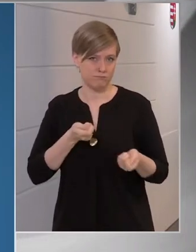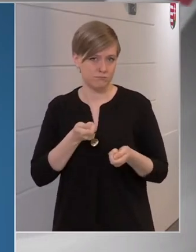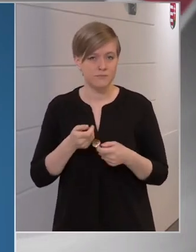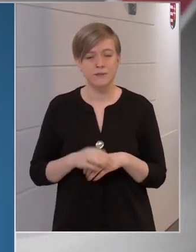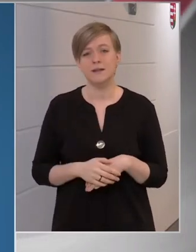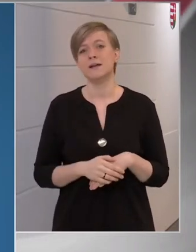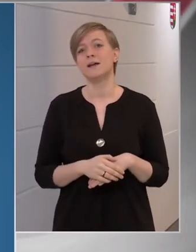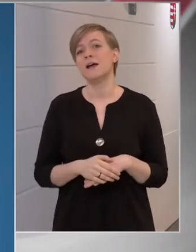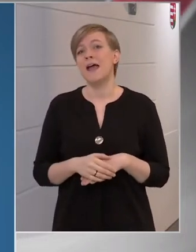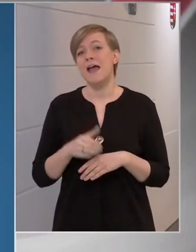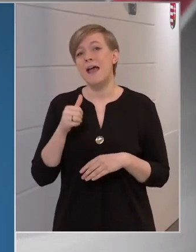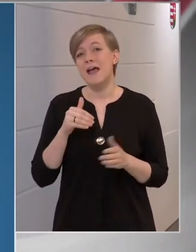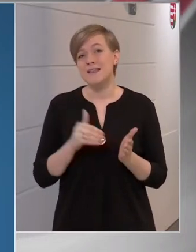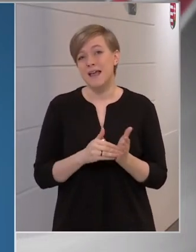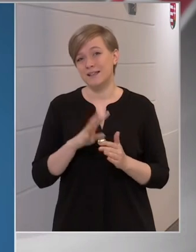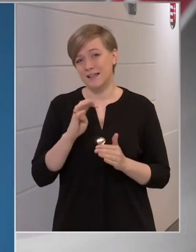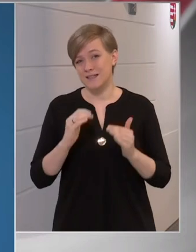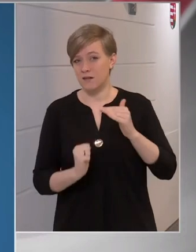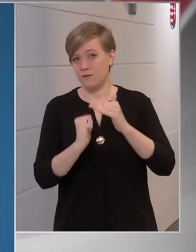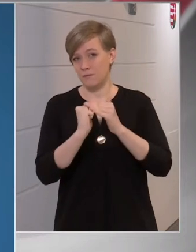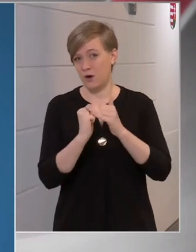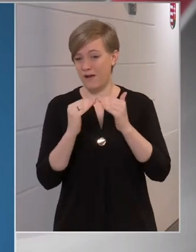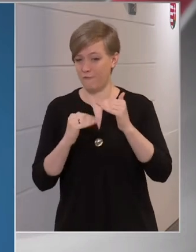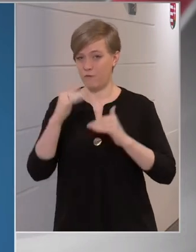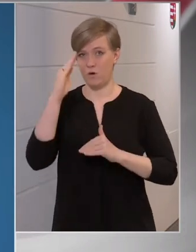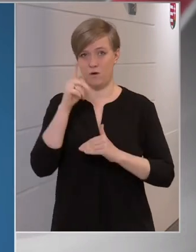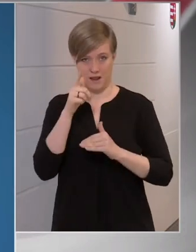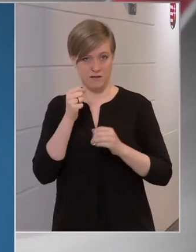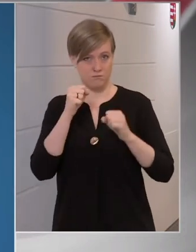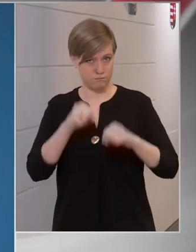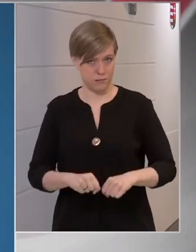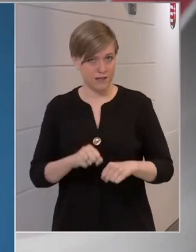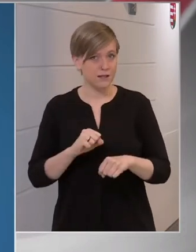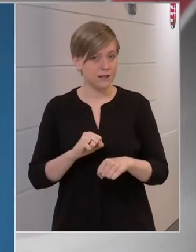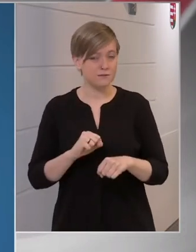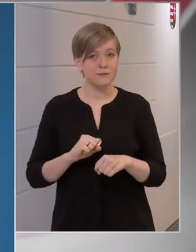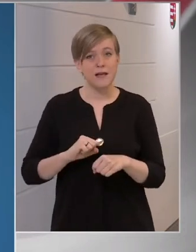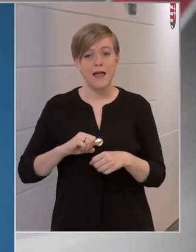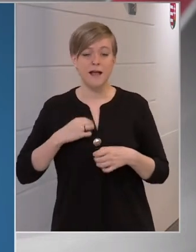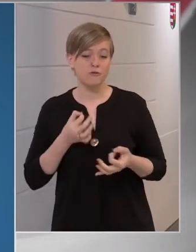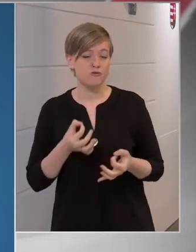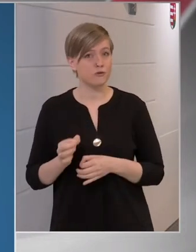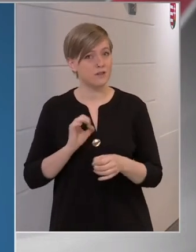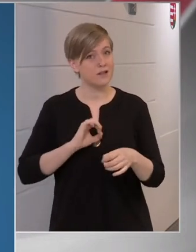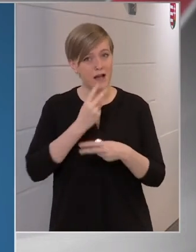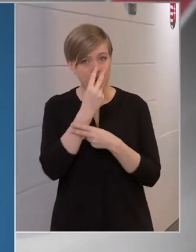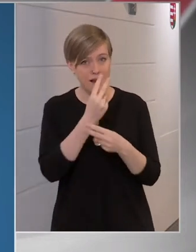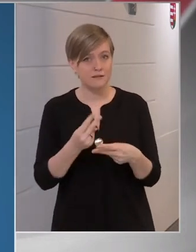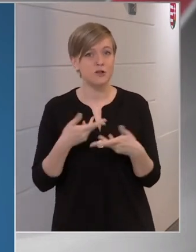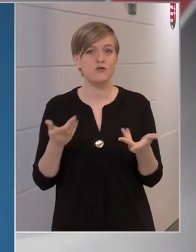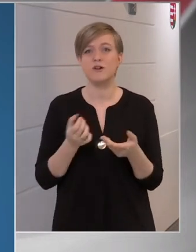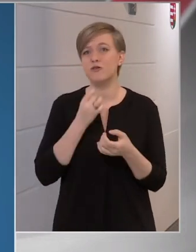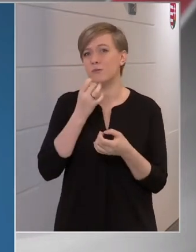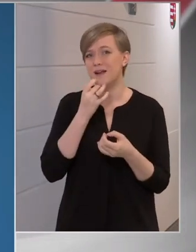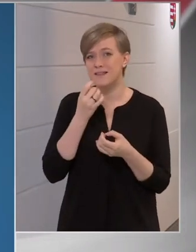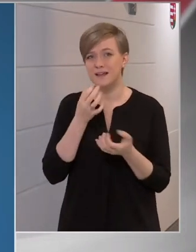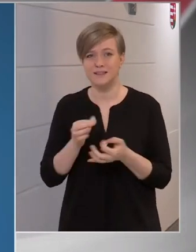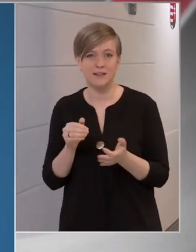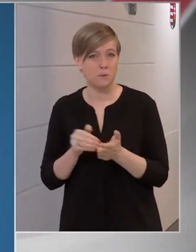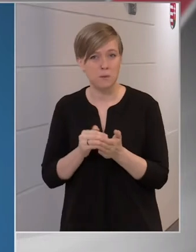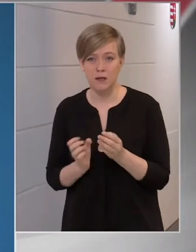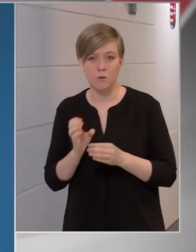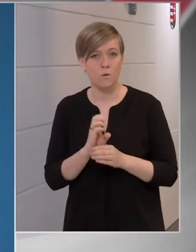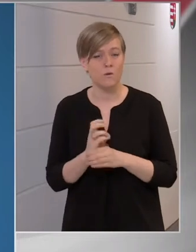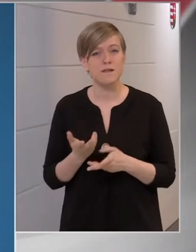.400 lélegeztetett lesz. E fölött bírni fogja az egészségügyi rendszer az ellátást, vagy szükség lesz speciális intézkedésekre hány